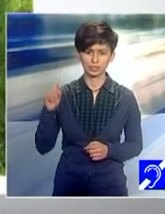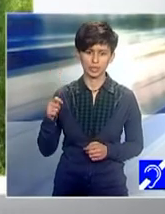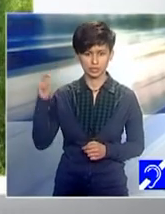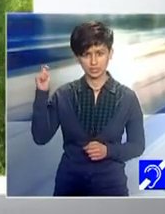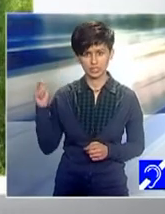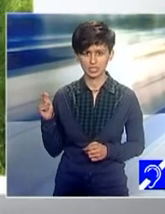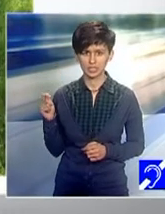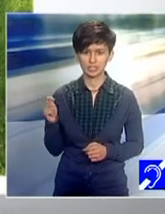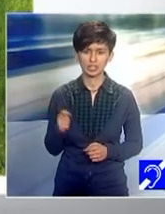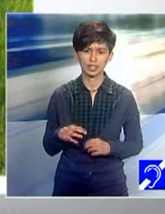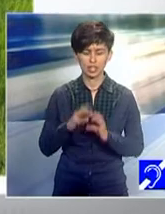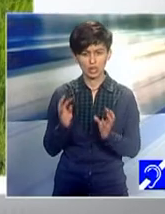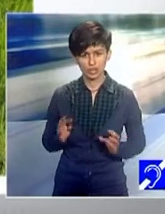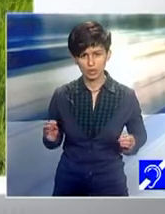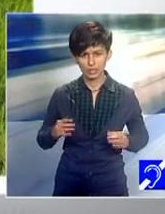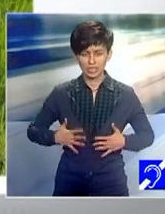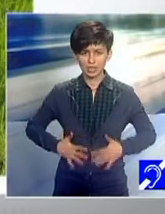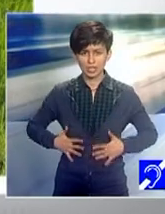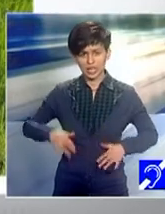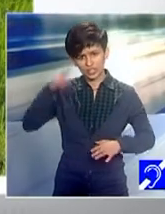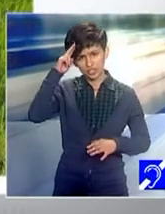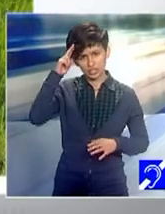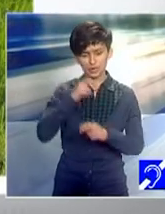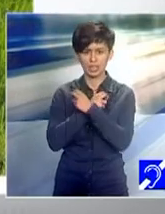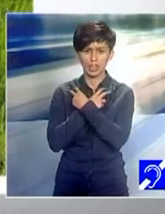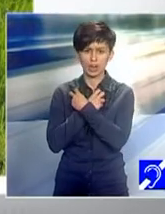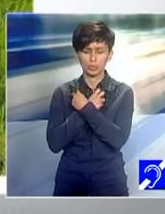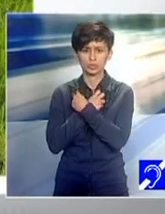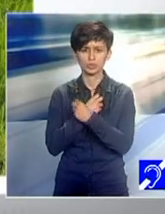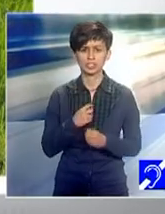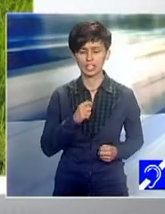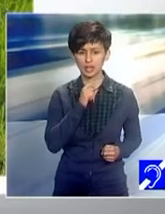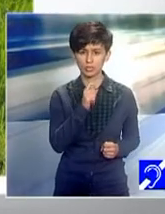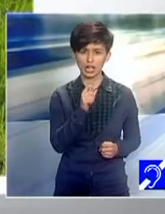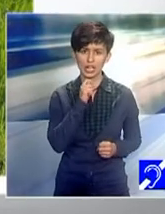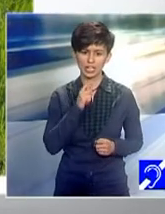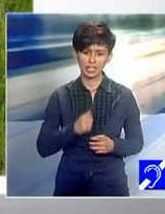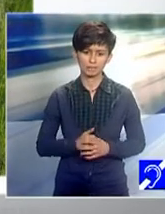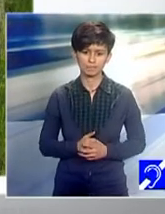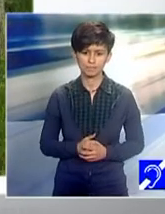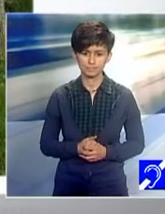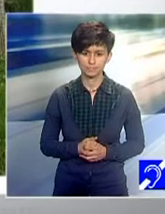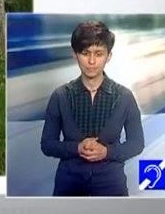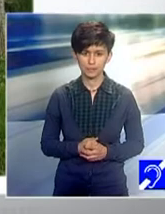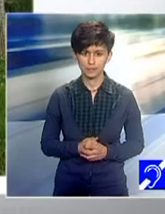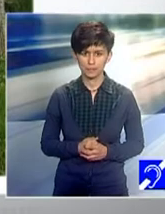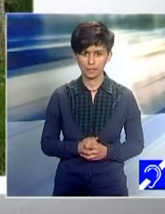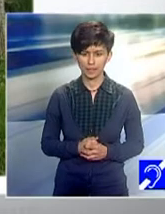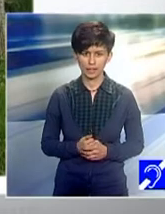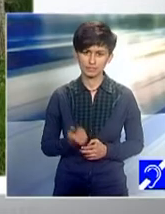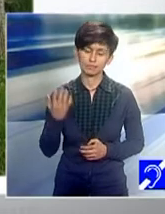România, Austria, Ucraina, Germania, Ungaria. Deci, practic, din